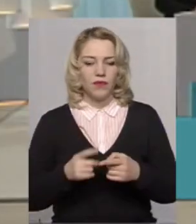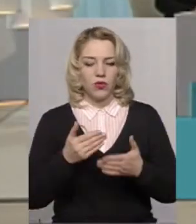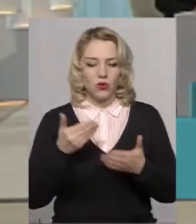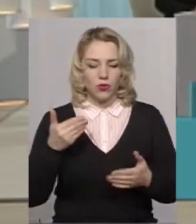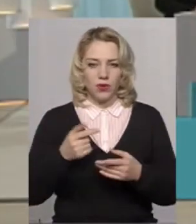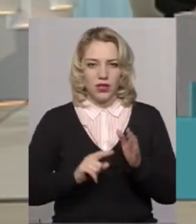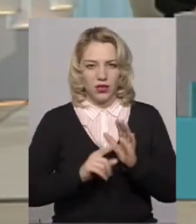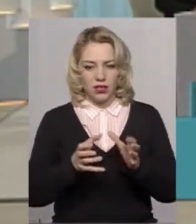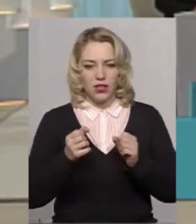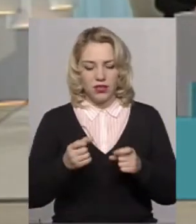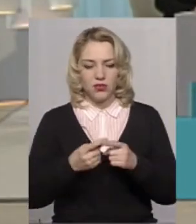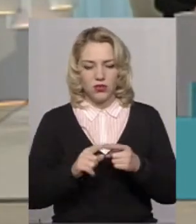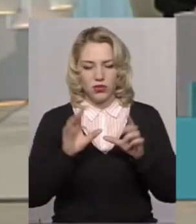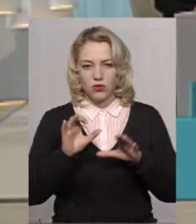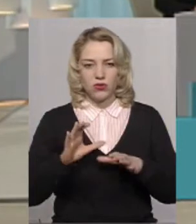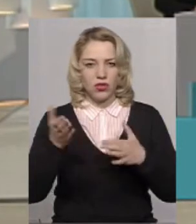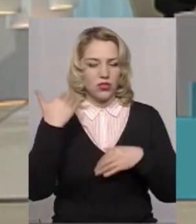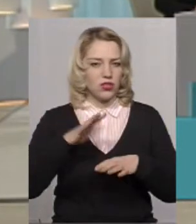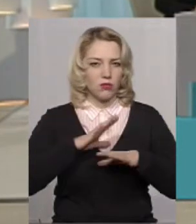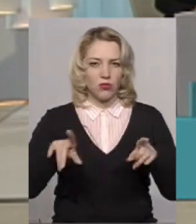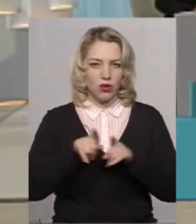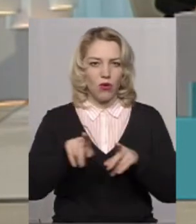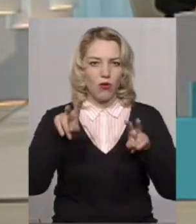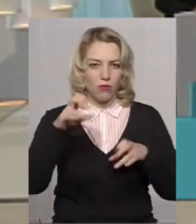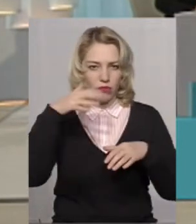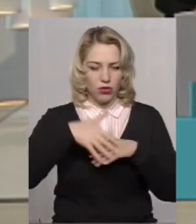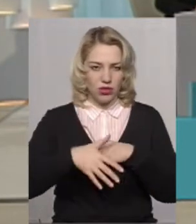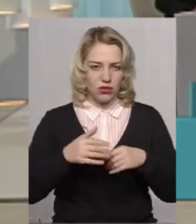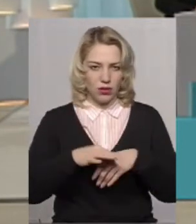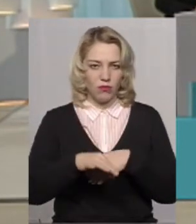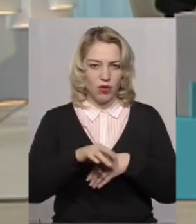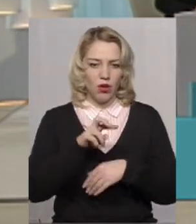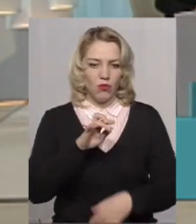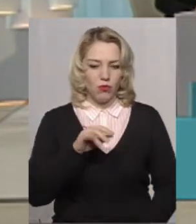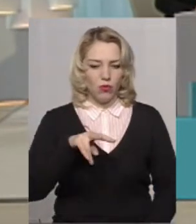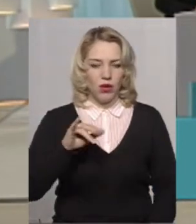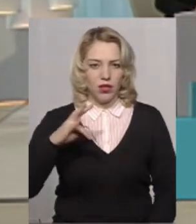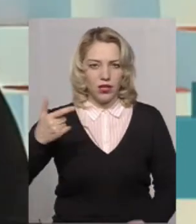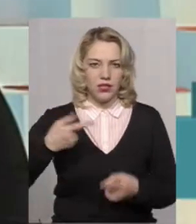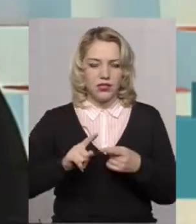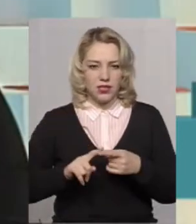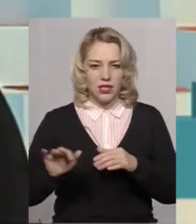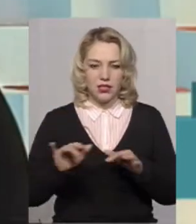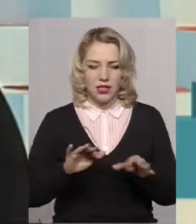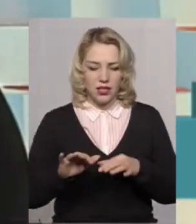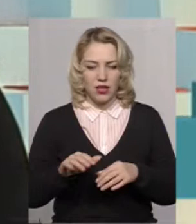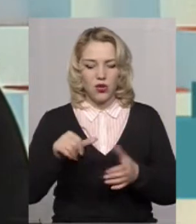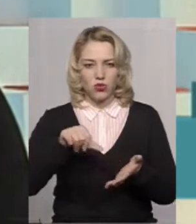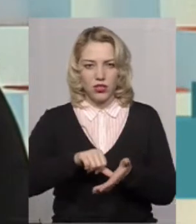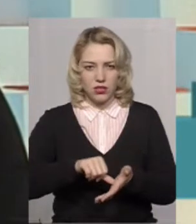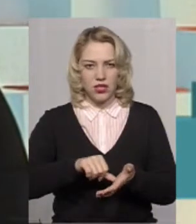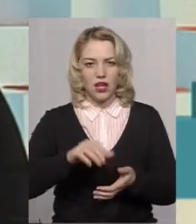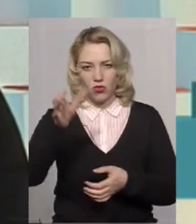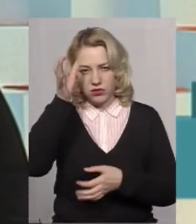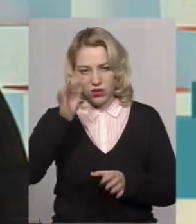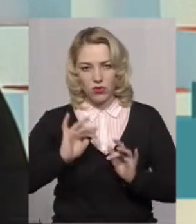даного закону взагалі не існувало такого поняття. Відповідно до даного закону, булінг – це діяння учасника освітнього процесу